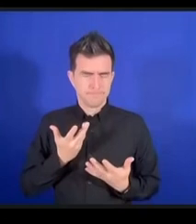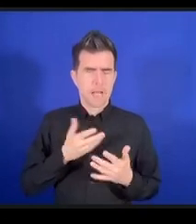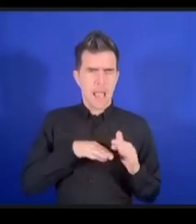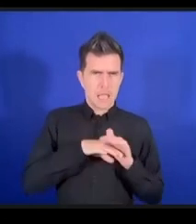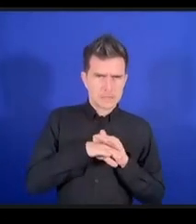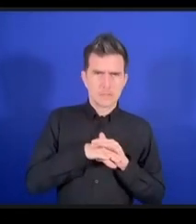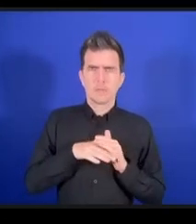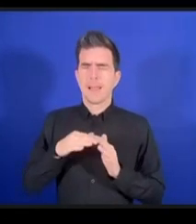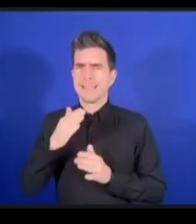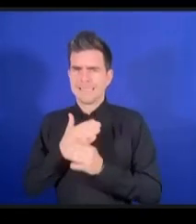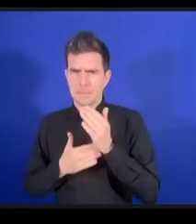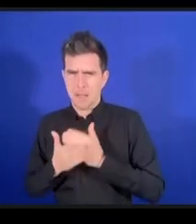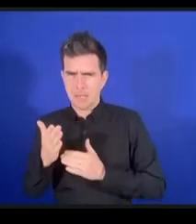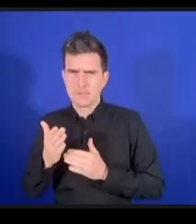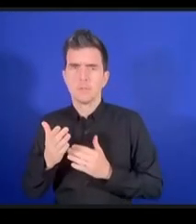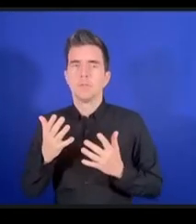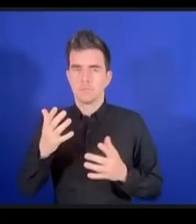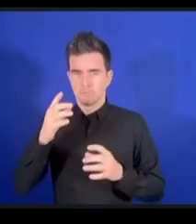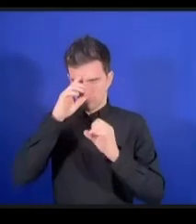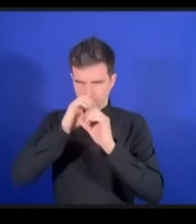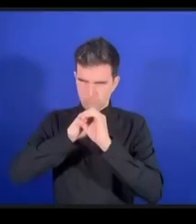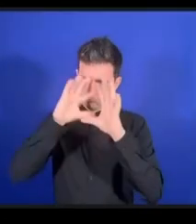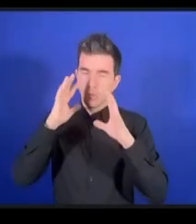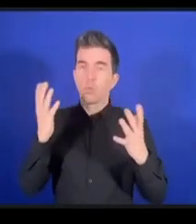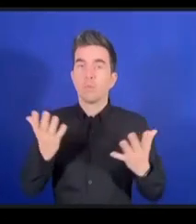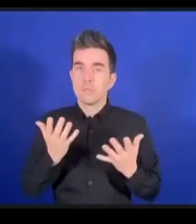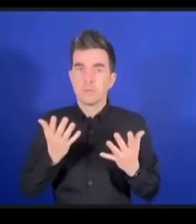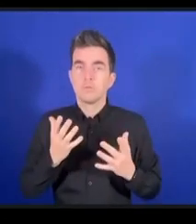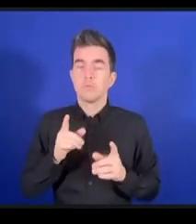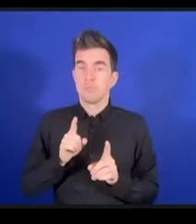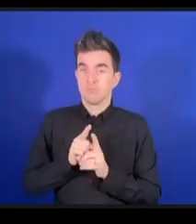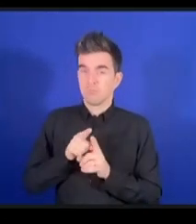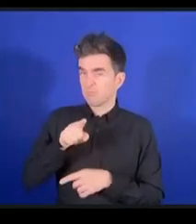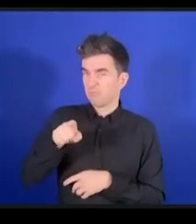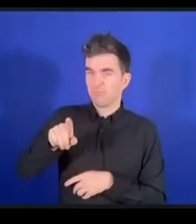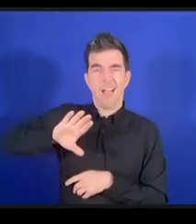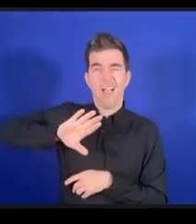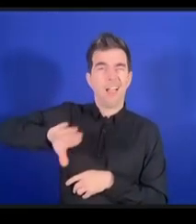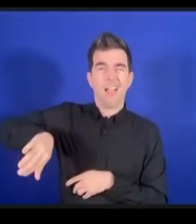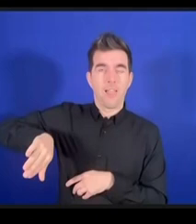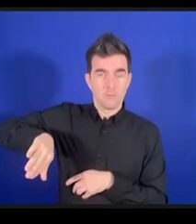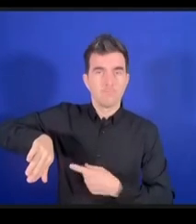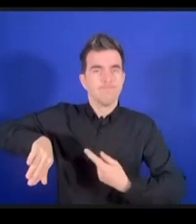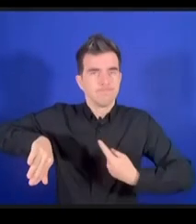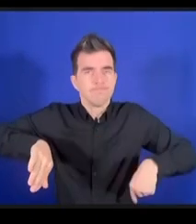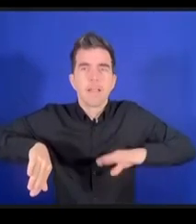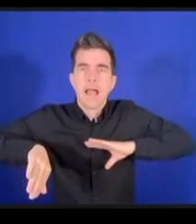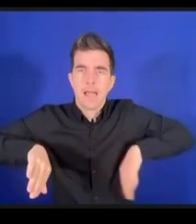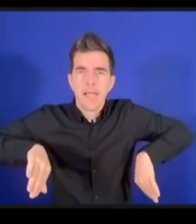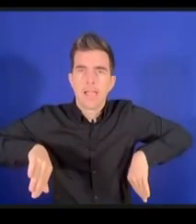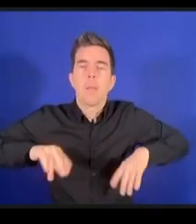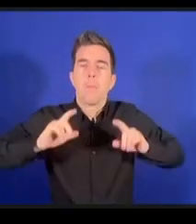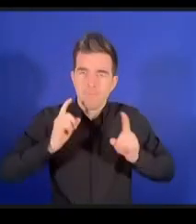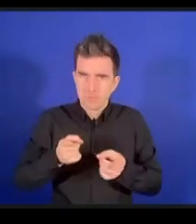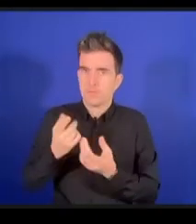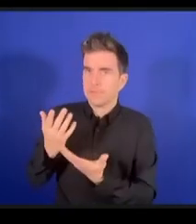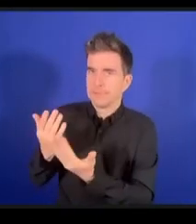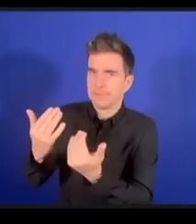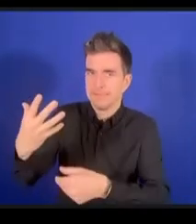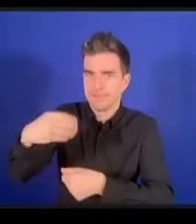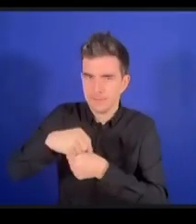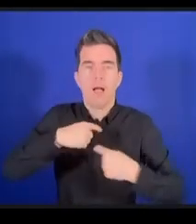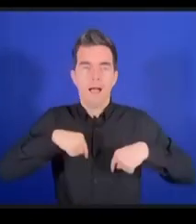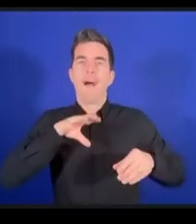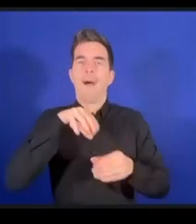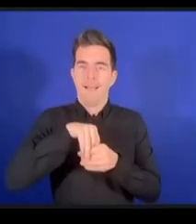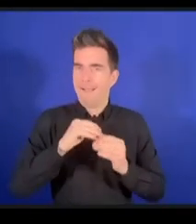projet d'abord pour permettre aux personnes en situation de handicap de participer à ces forums. Très